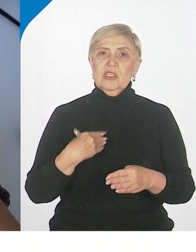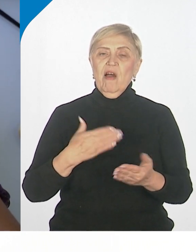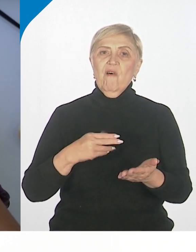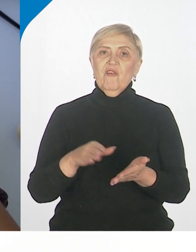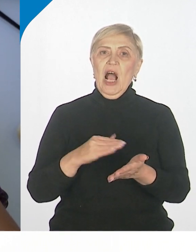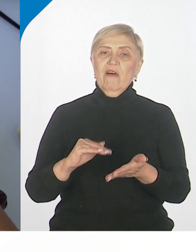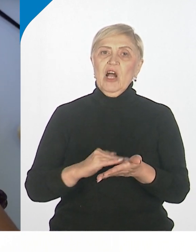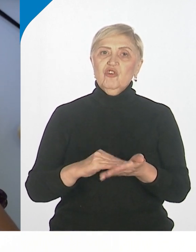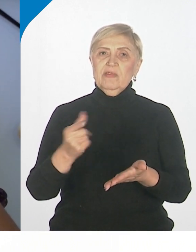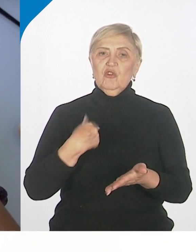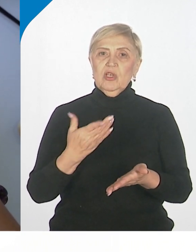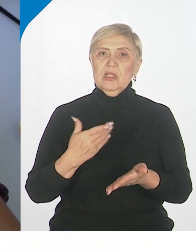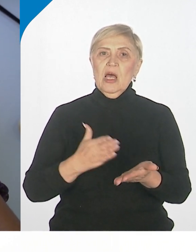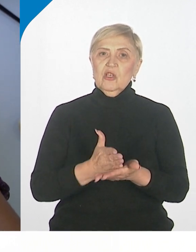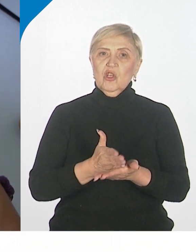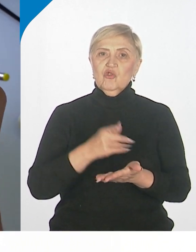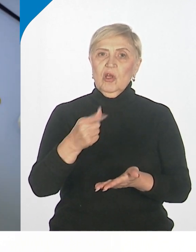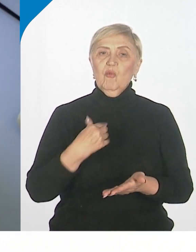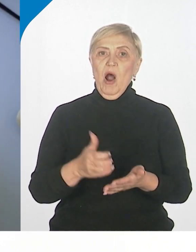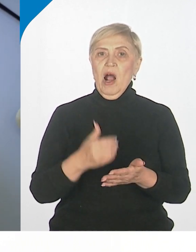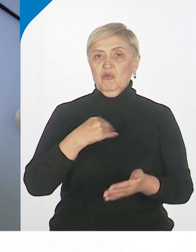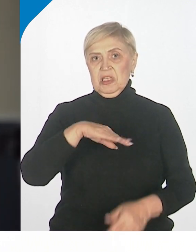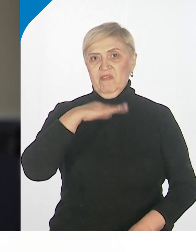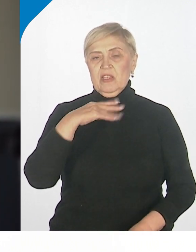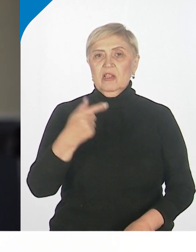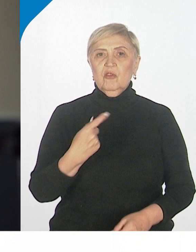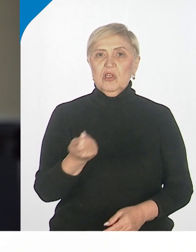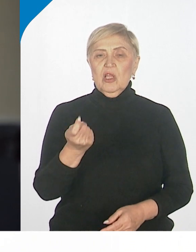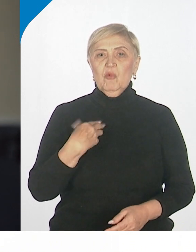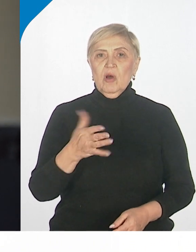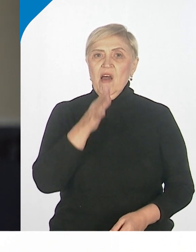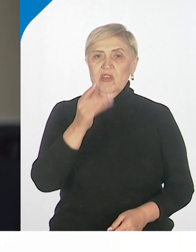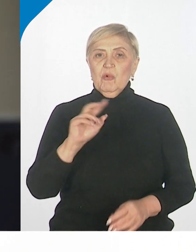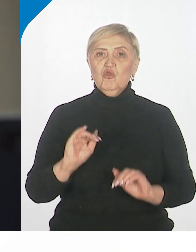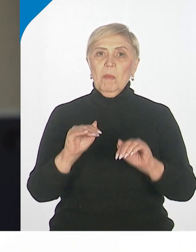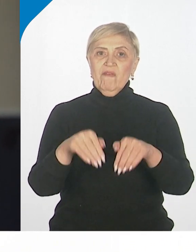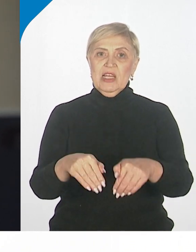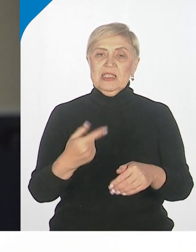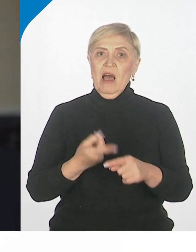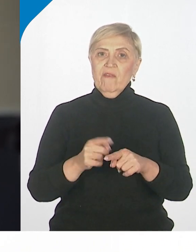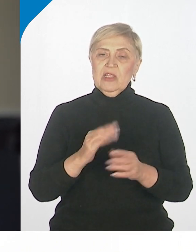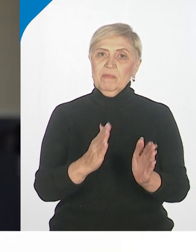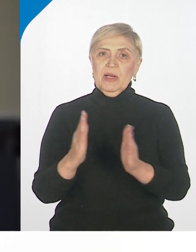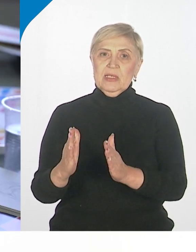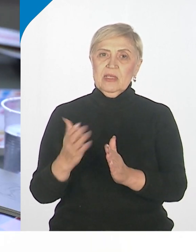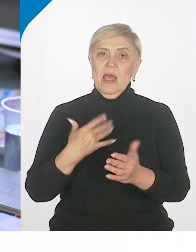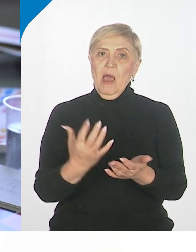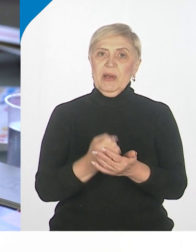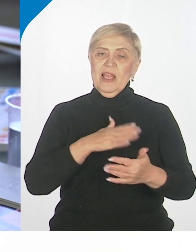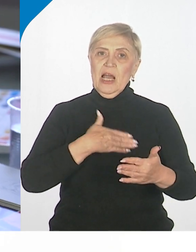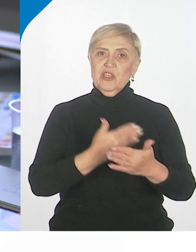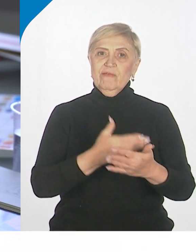ему хватило буквально немного времени для того чтобы влиться в творческий процесс и принять непосредственно активное участие.